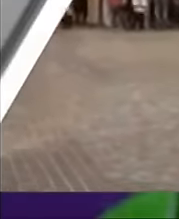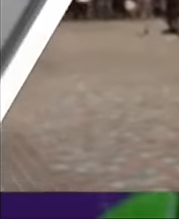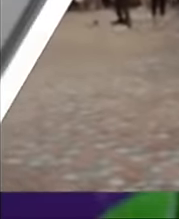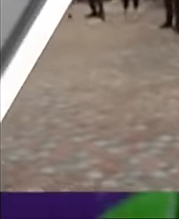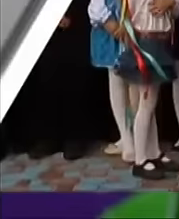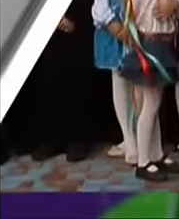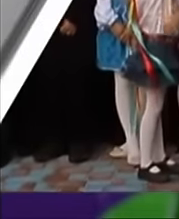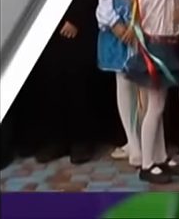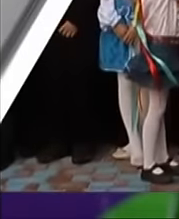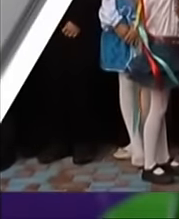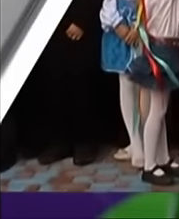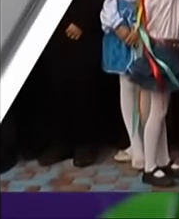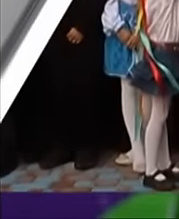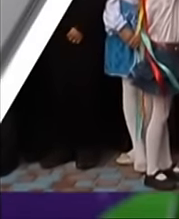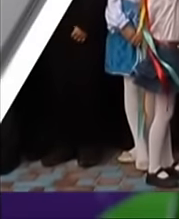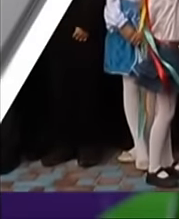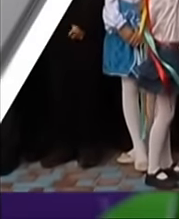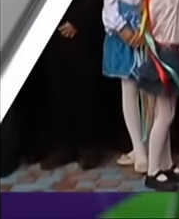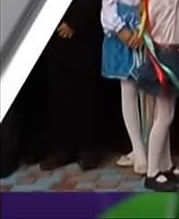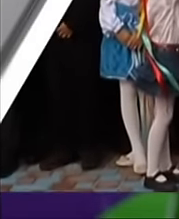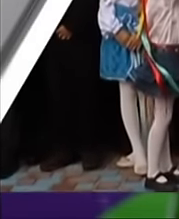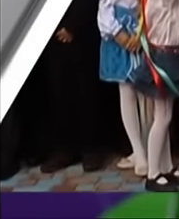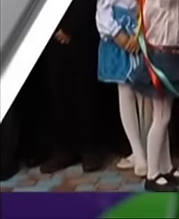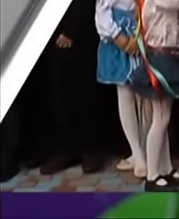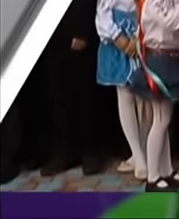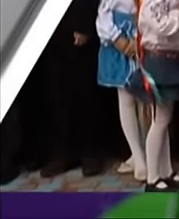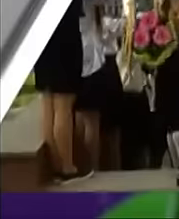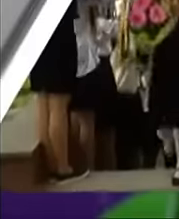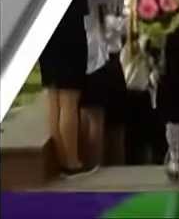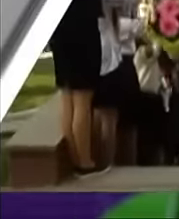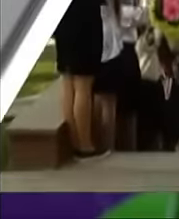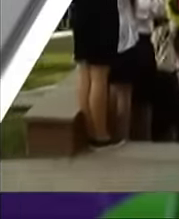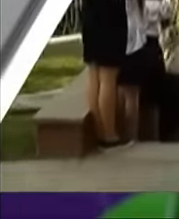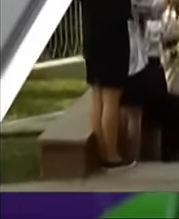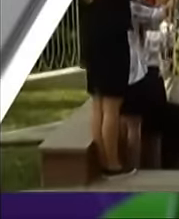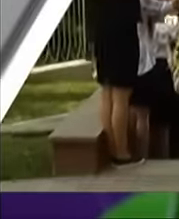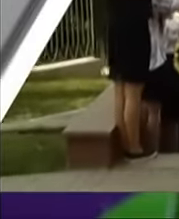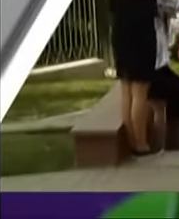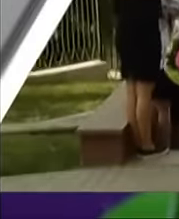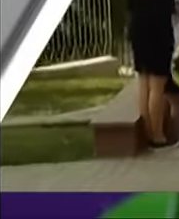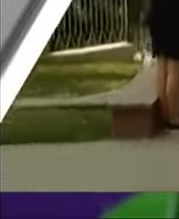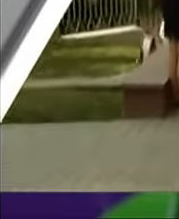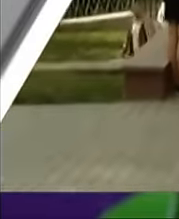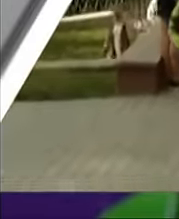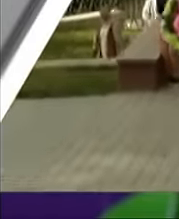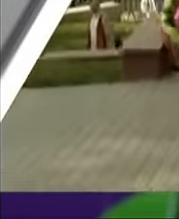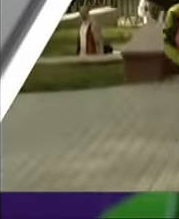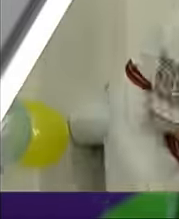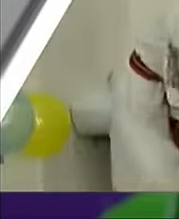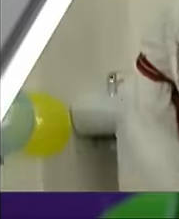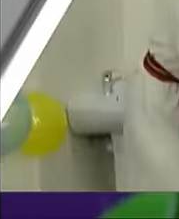15 років був прихистком для безхаченків, а тепер відчинив двері для півсотні дітлахів. Садочок 720